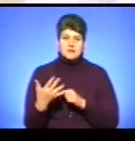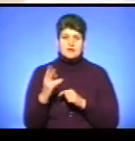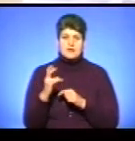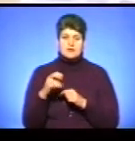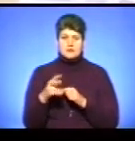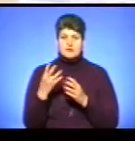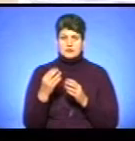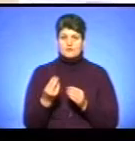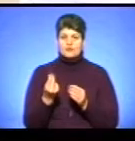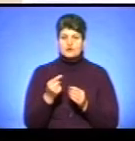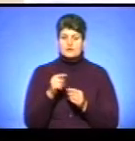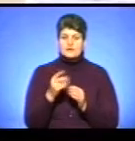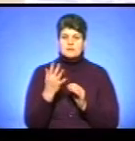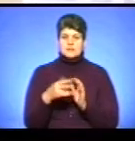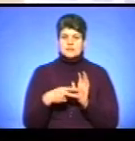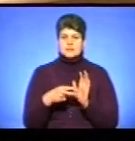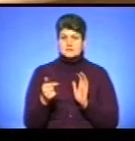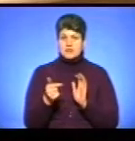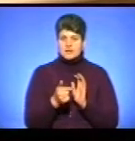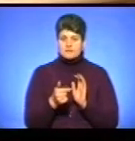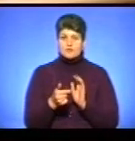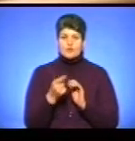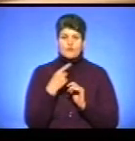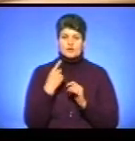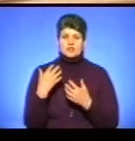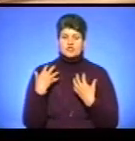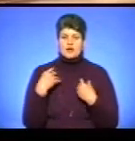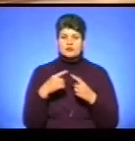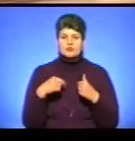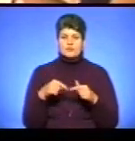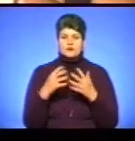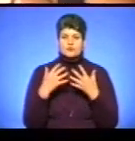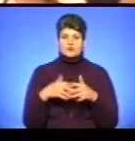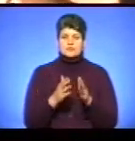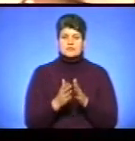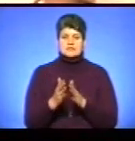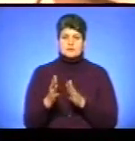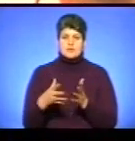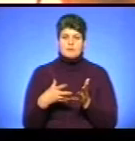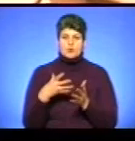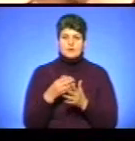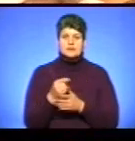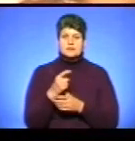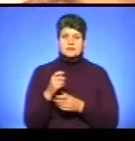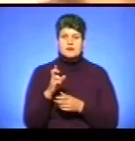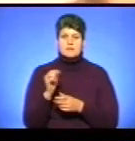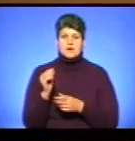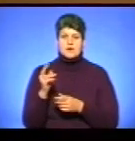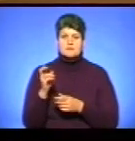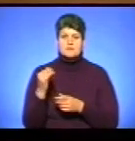днів. Коштує вона 57 гривень. Повідомляє начальник відділу автоматизованої системи оплати Христина Бабій.